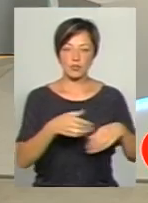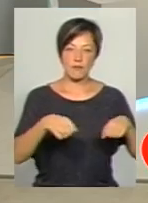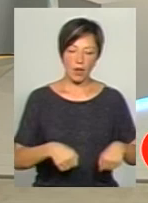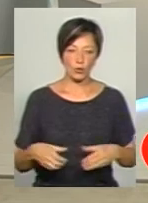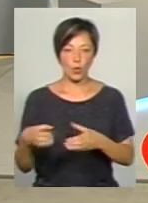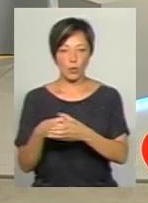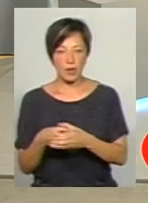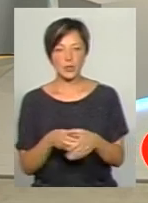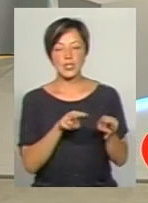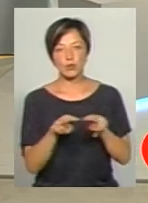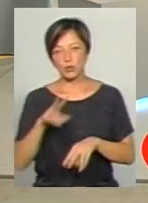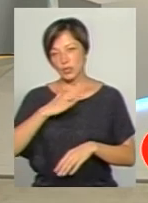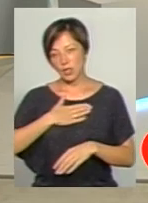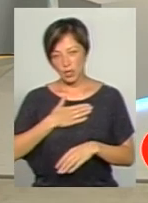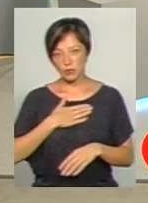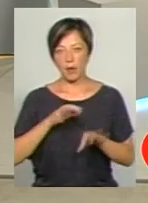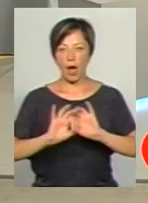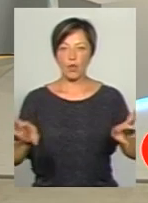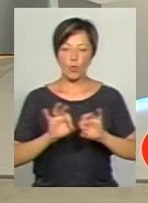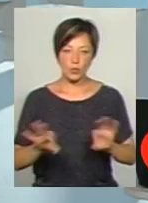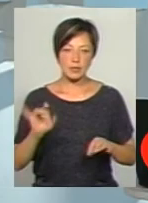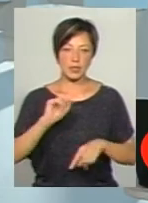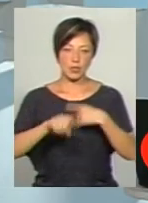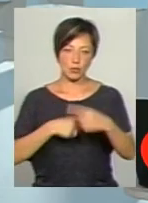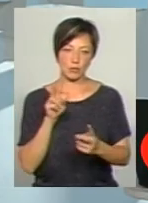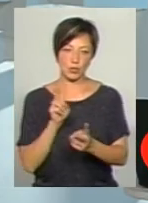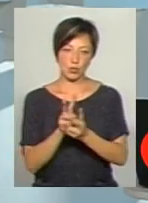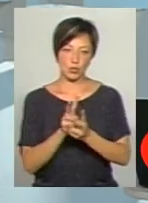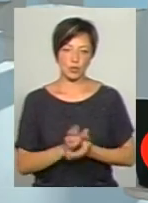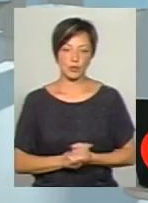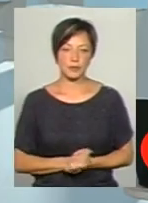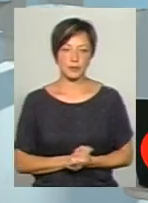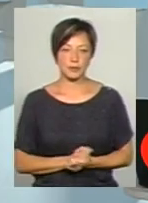громадою. Тому слідкуйте за нашими анонсами і до наступної зустрічі.